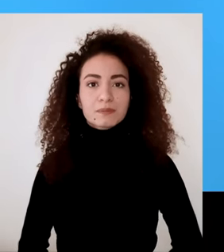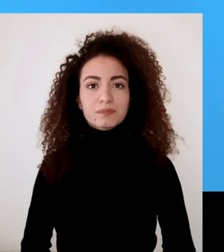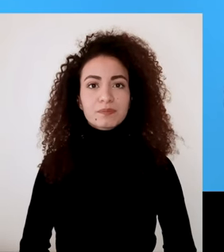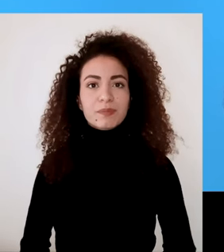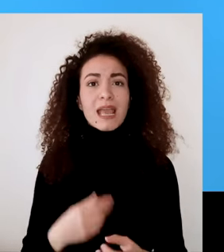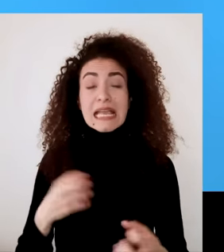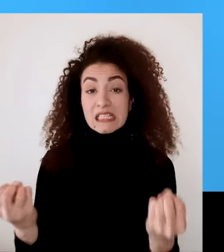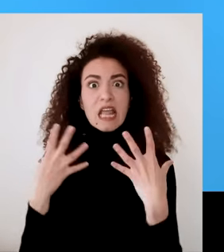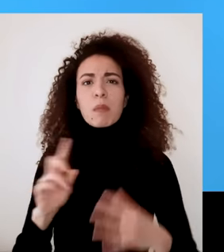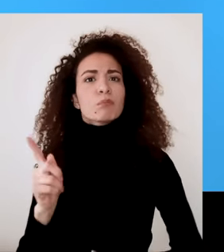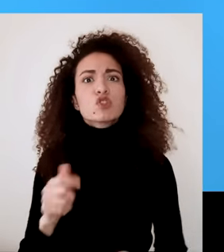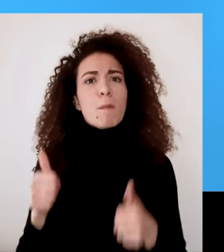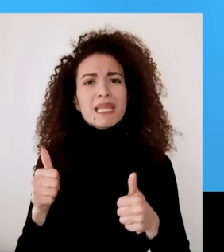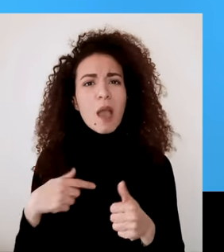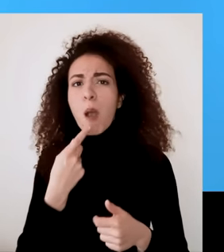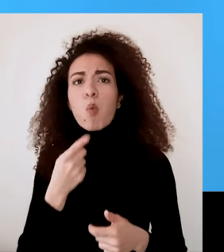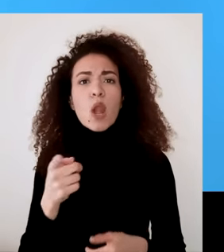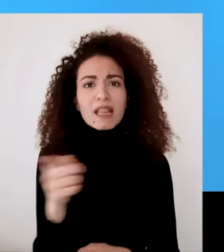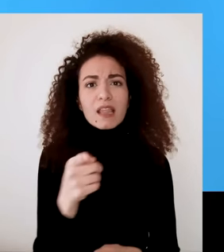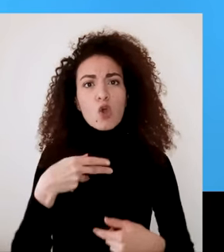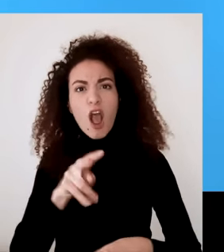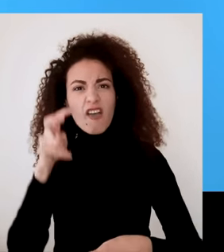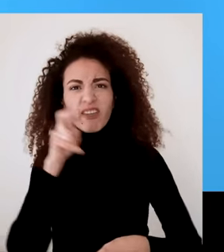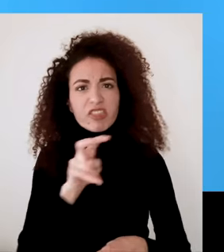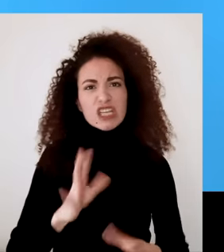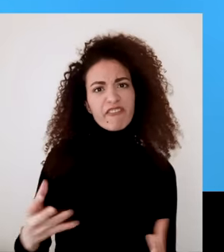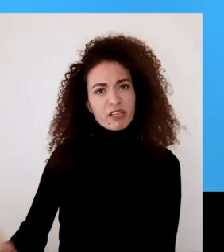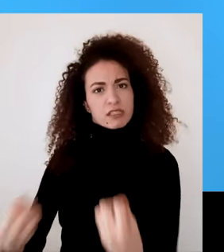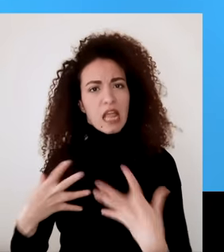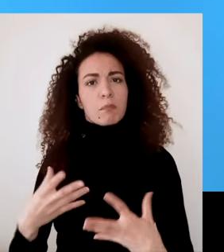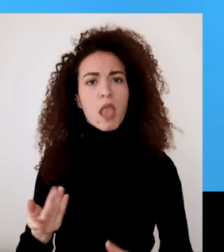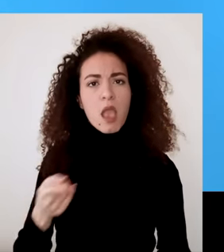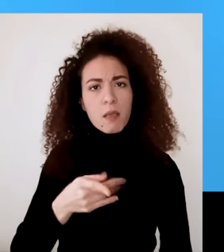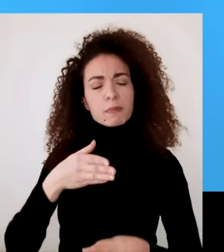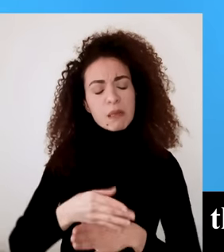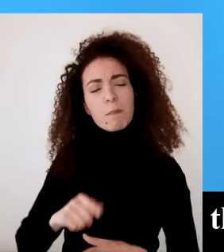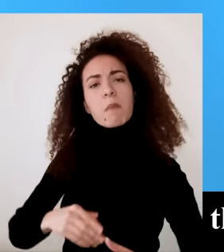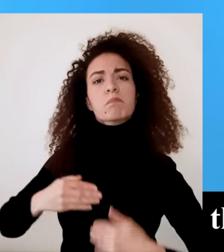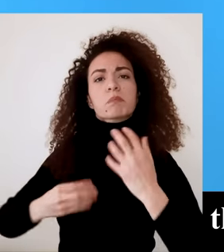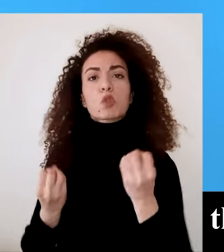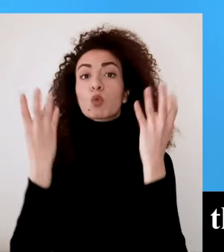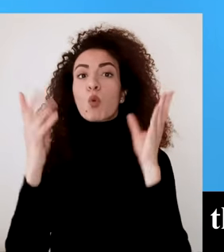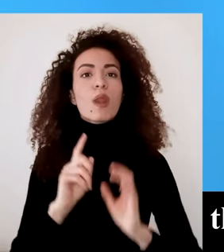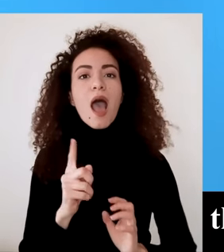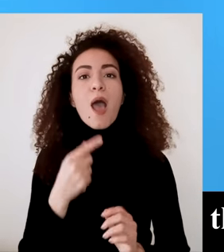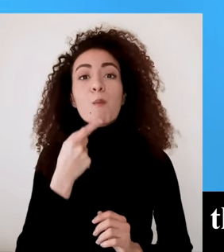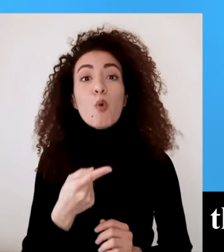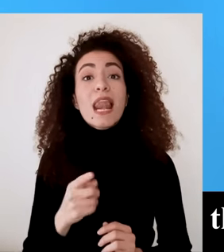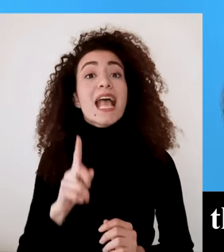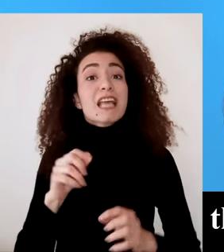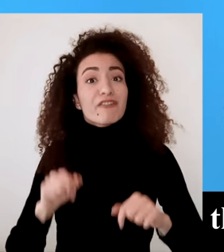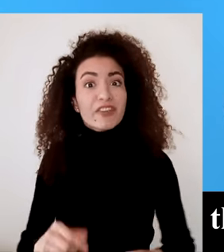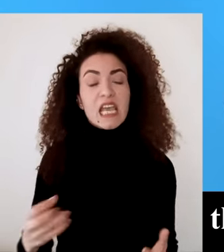بالصدمات أو ندعي المشتركات إنه يبحثوا على الصعوبات ولكن عم بلفت النظر إلى إمكانية إنه يختبر كثير مننا